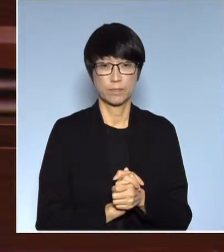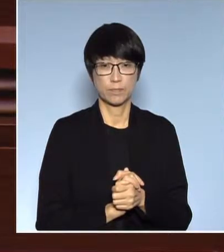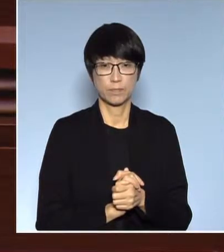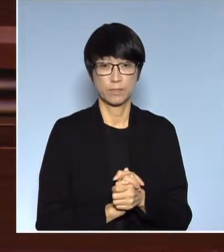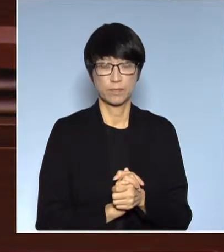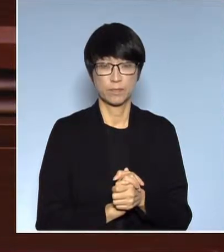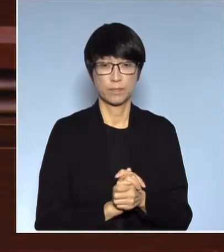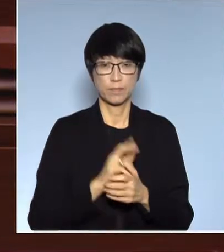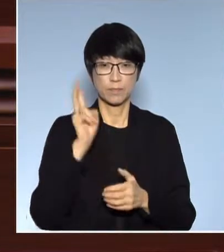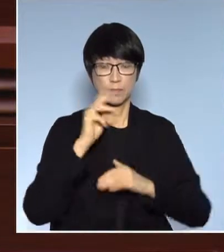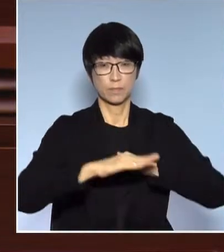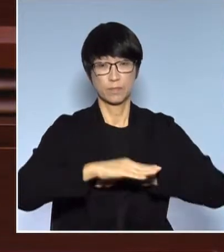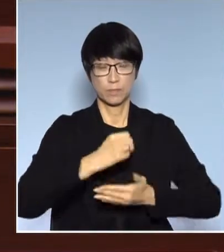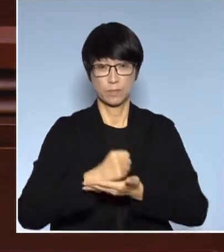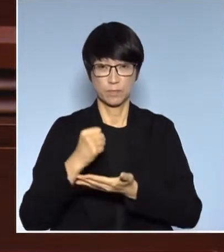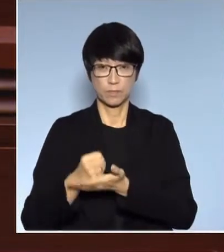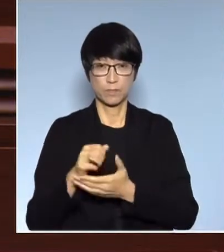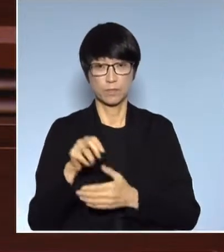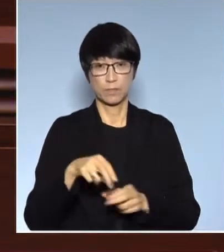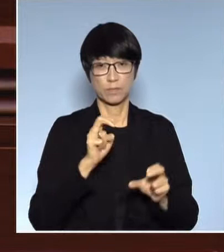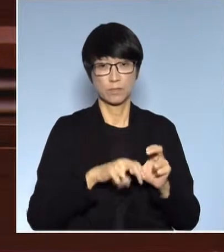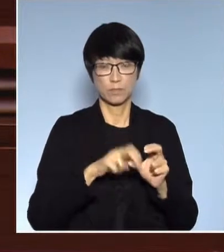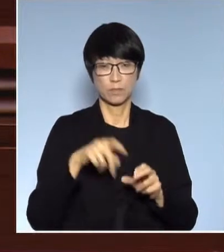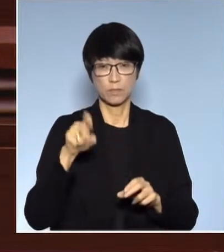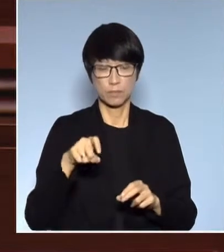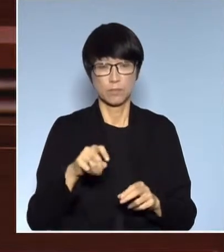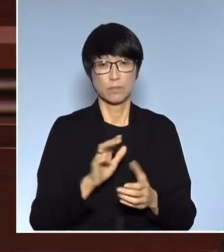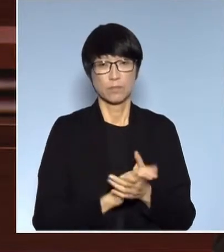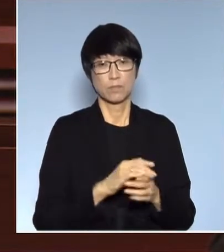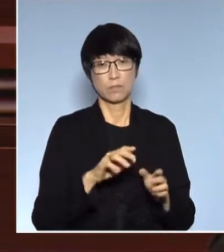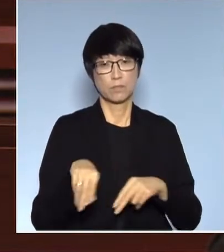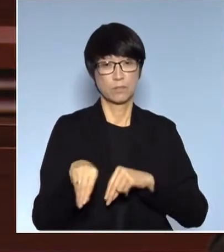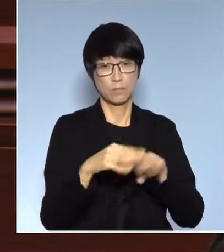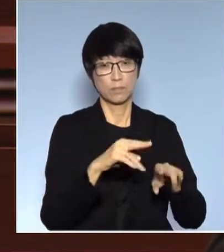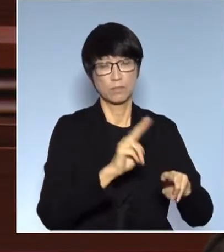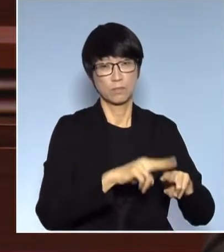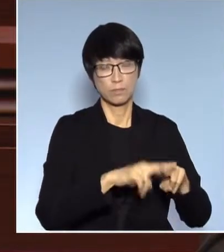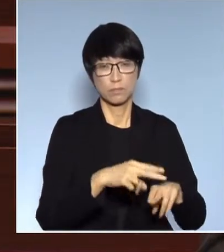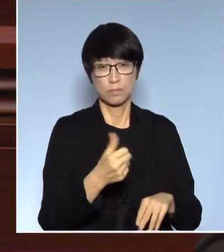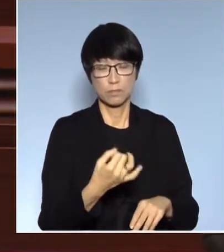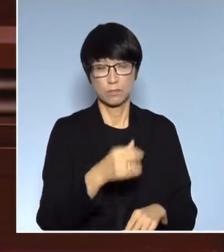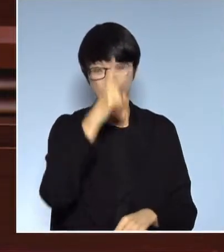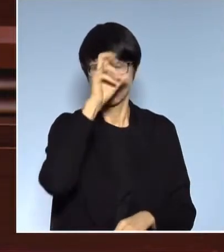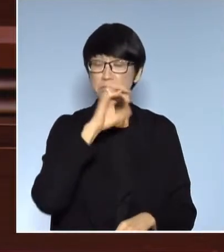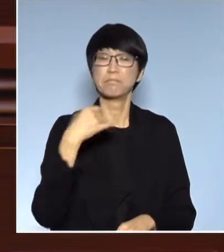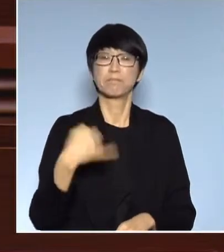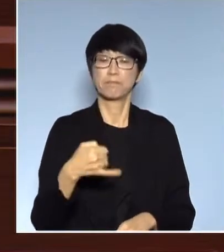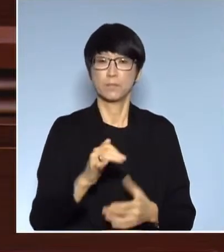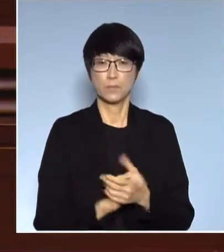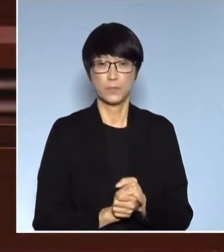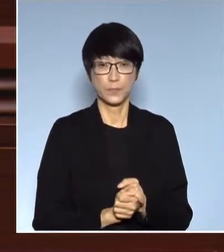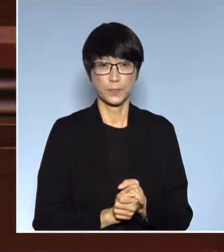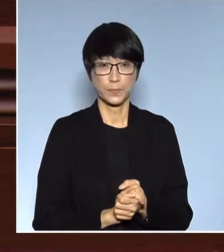如果一兩點可不可以不在西角海內地呢這個就是很多不同的說法政府當然說不行那我又看回